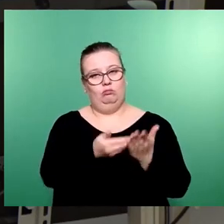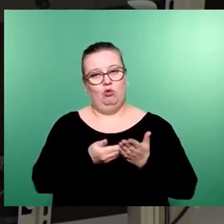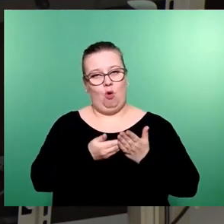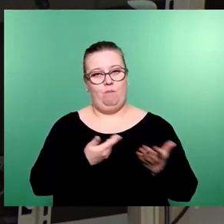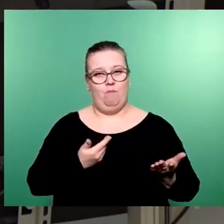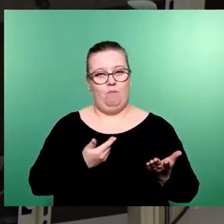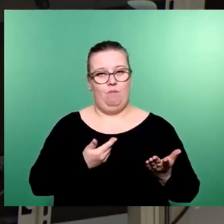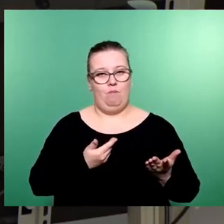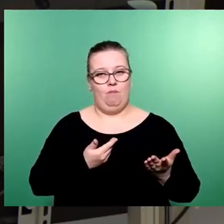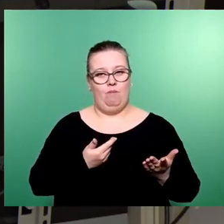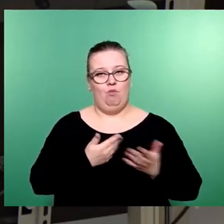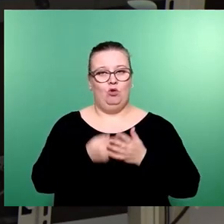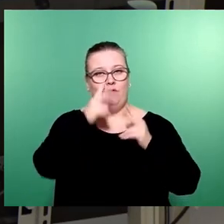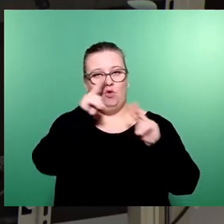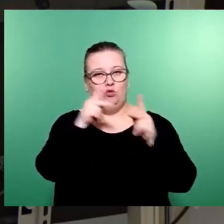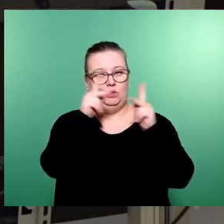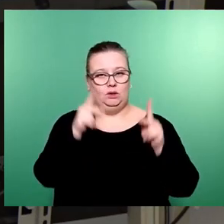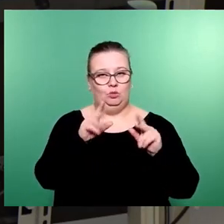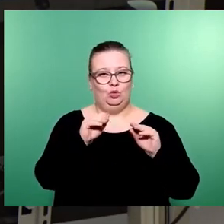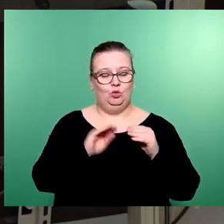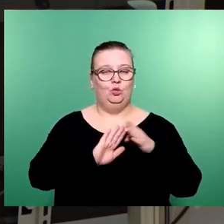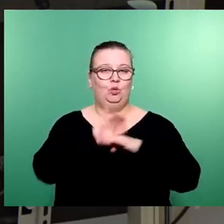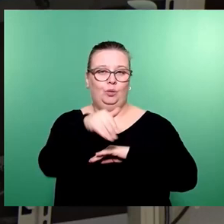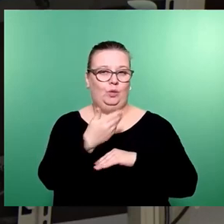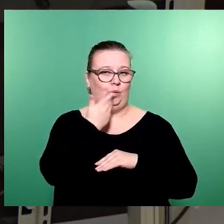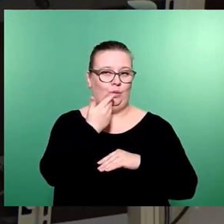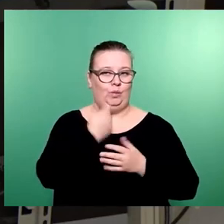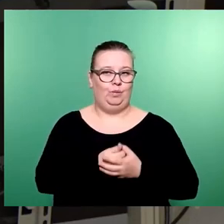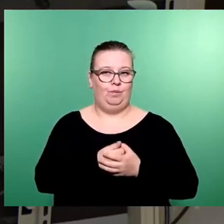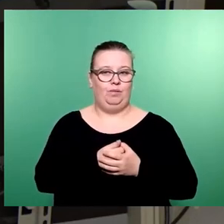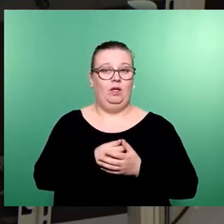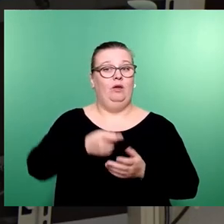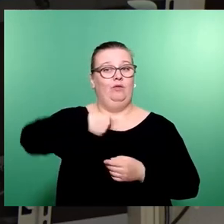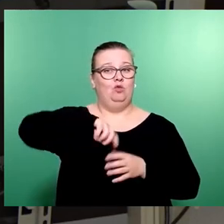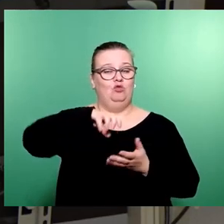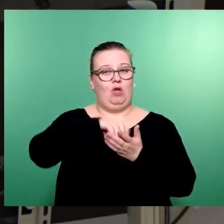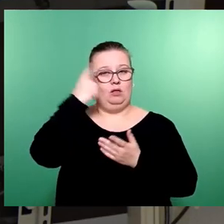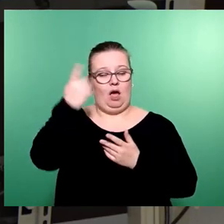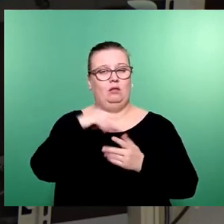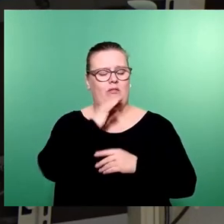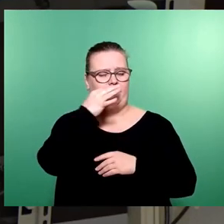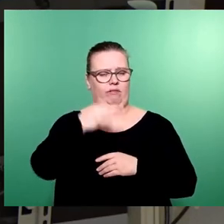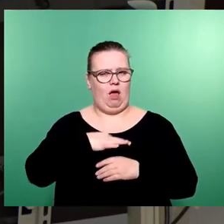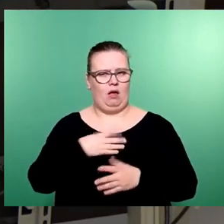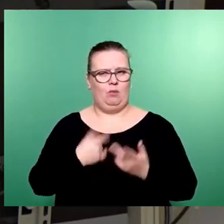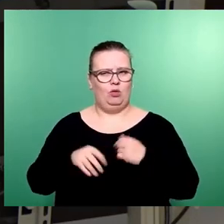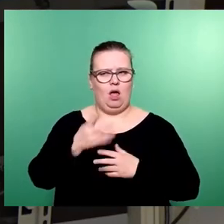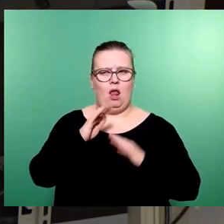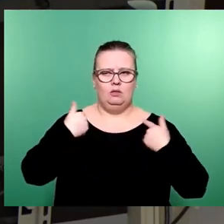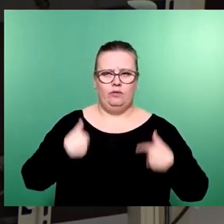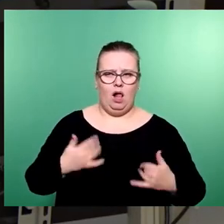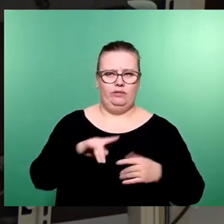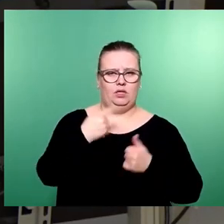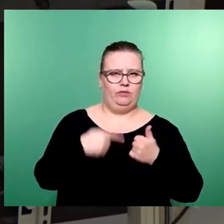Das Vorsichtsprinzip wurde angewendet und keine überbordenden Ausgaben unterstützt. Für uns als Stadtrat stellt sich dann die Frage, wie wir mit allem umgehen, was fehlt,